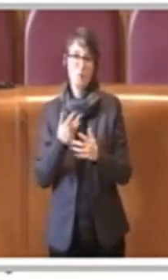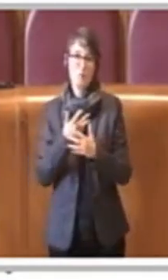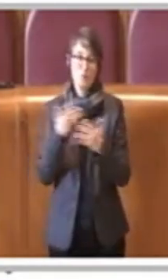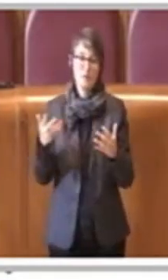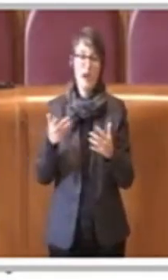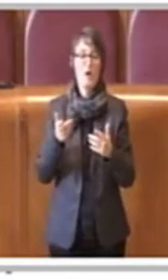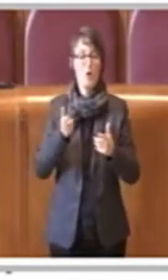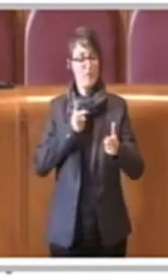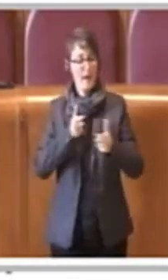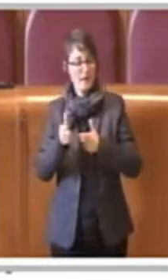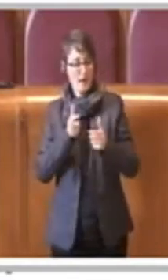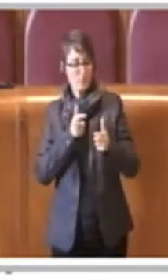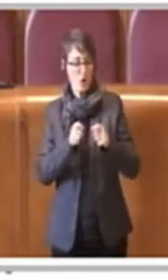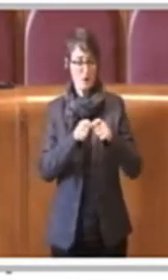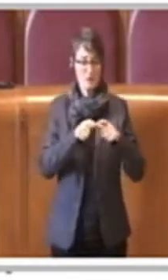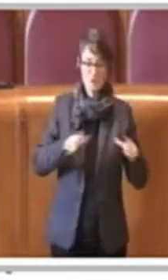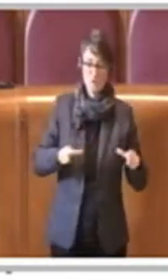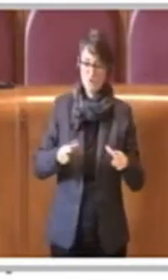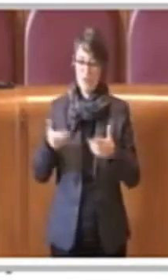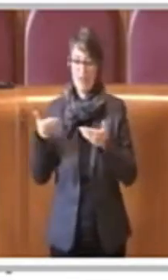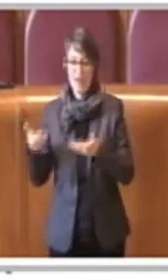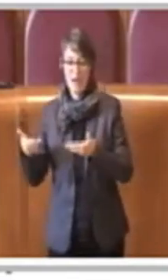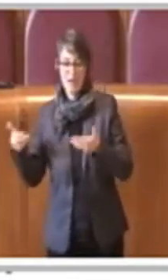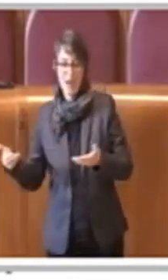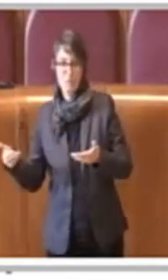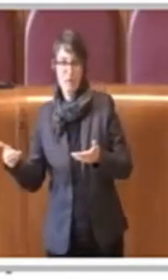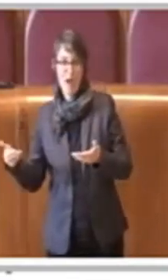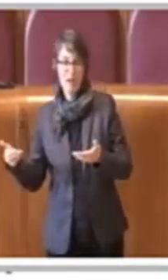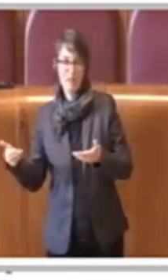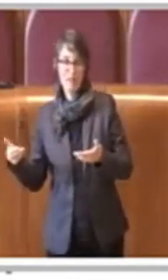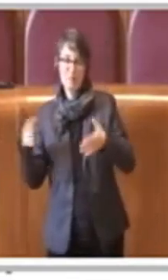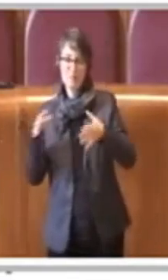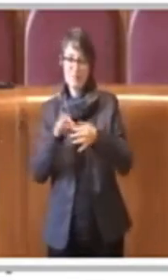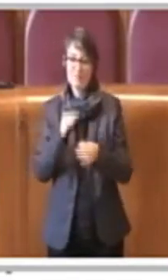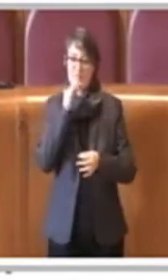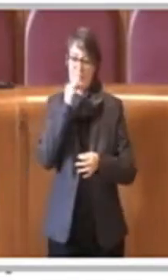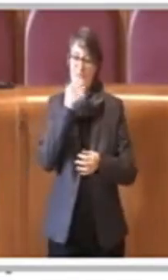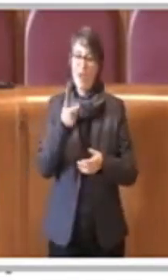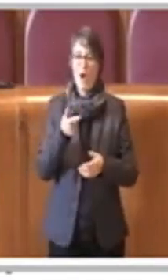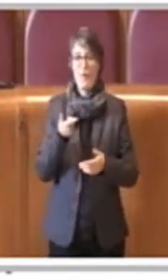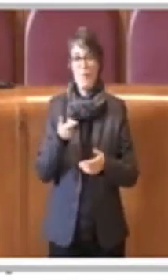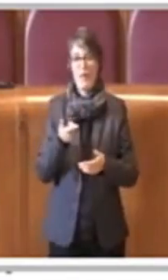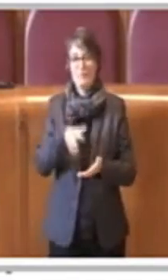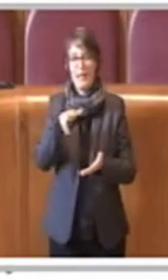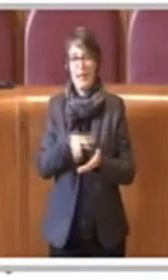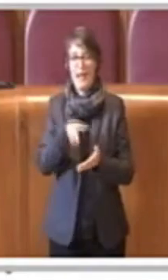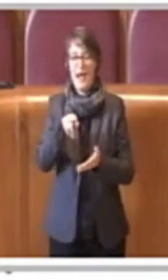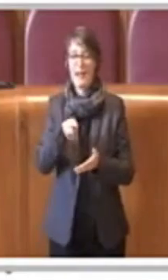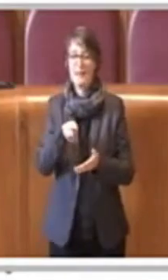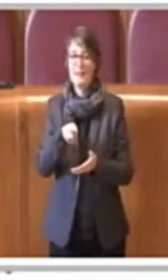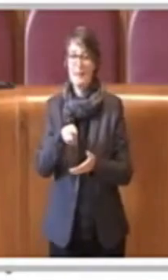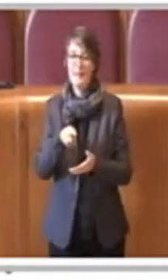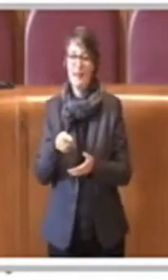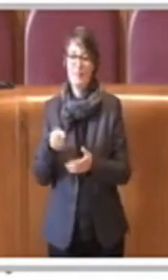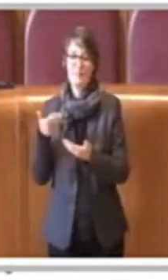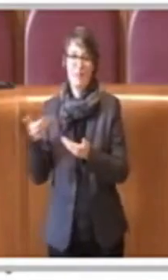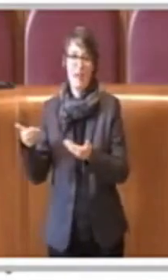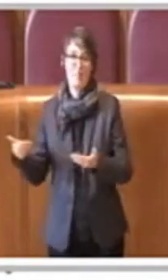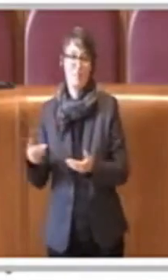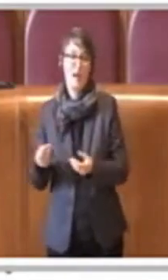favorendo l'approvvigionamento di prossimità, questo è un tema che comunque deve essere centrale.